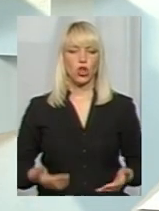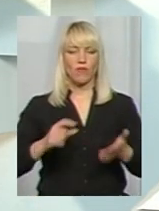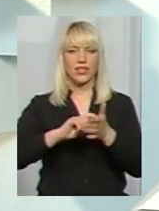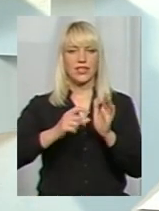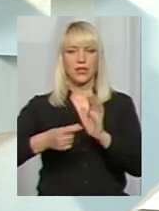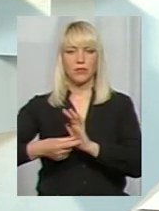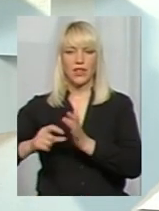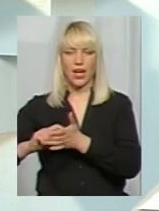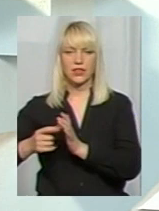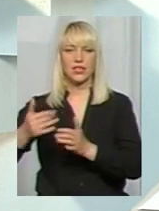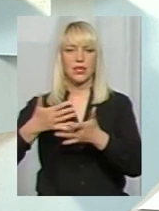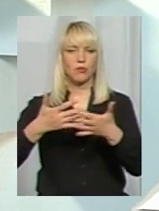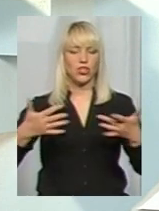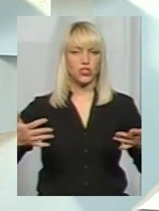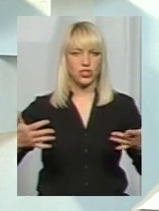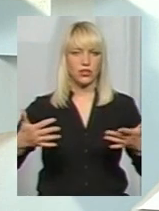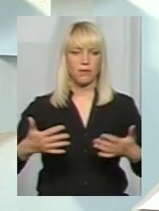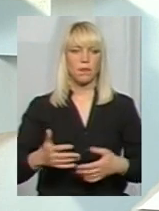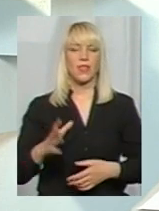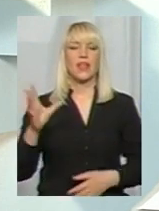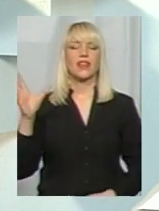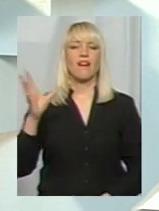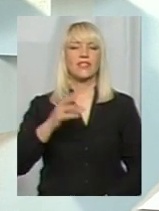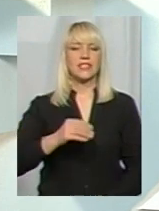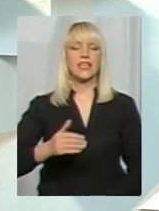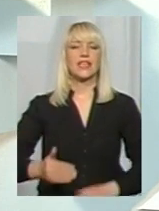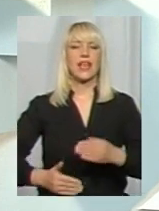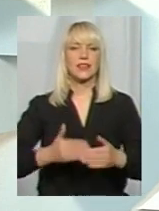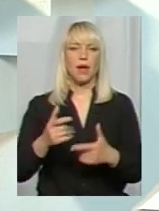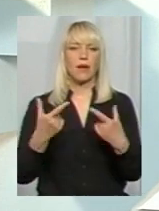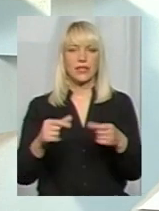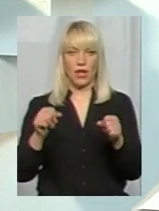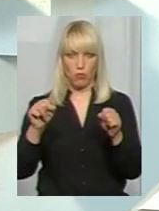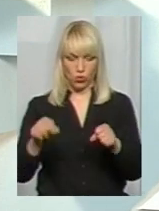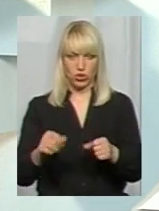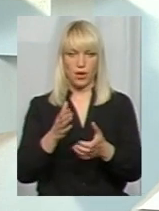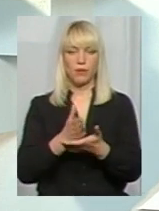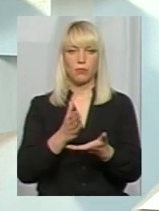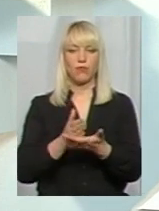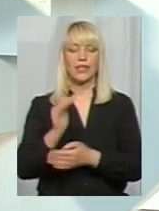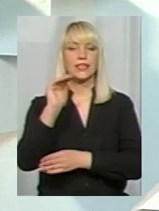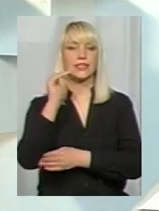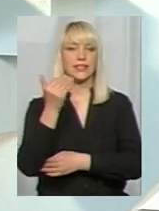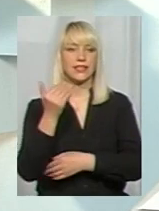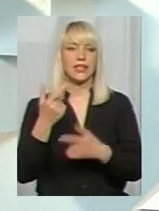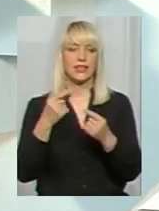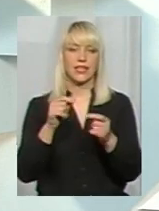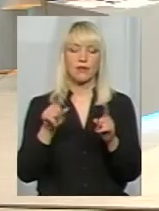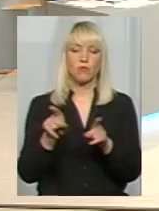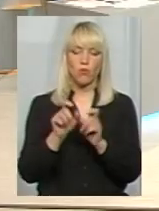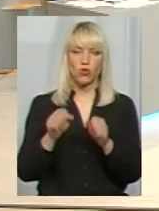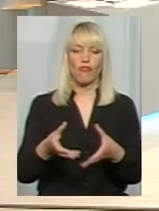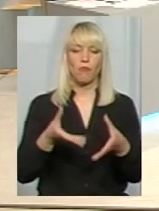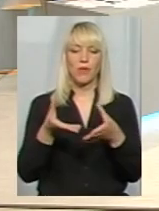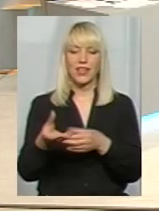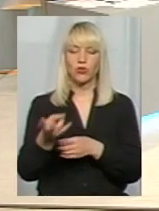і багатьох-багатьох інших. Тобто на всіх етапах, де може перебувати дитина, які можуть так чи іначе вплинути